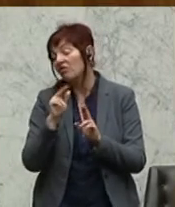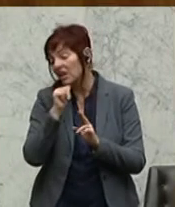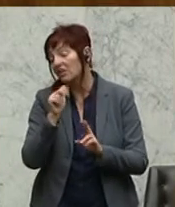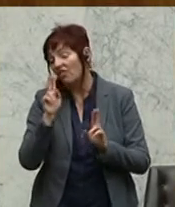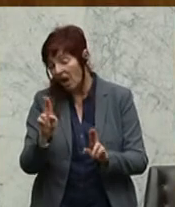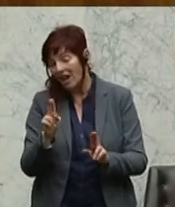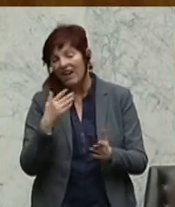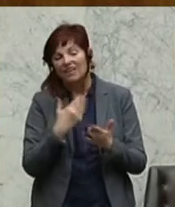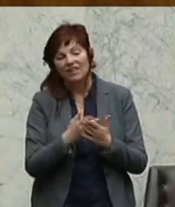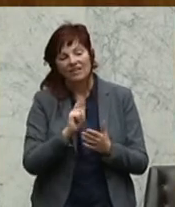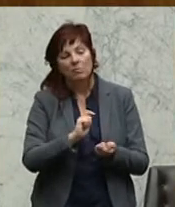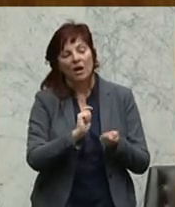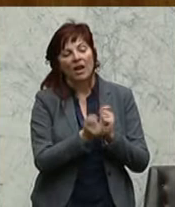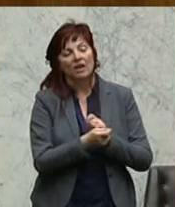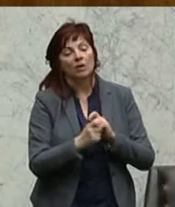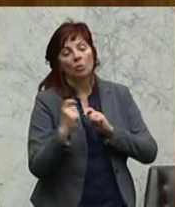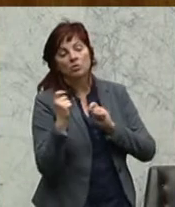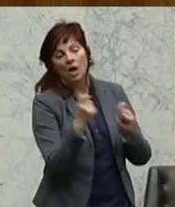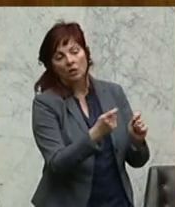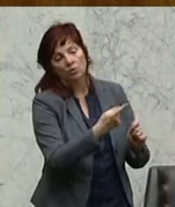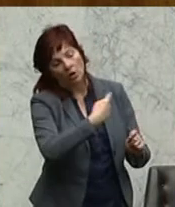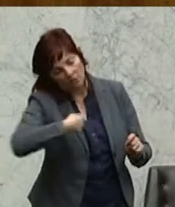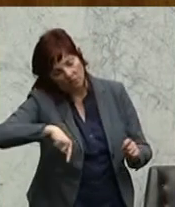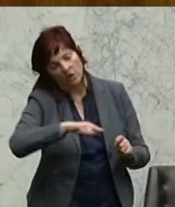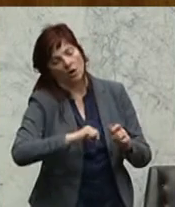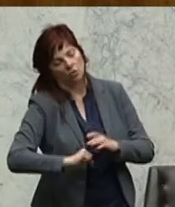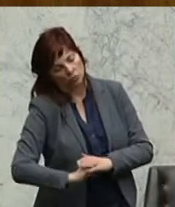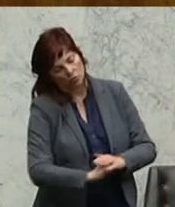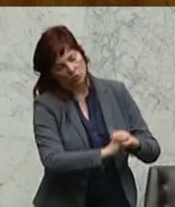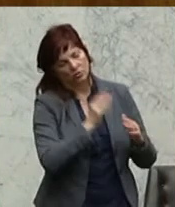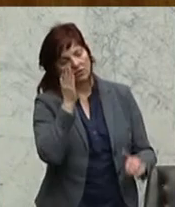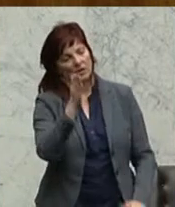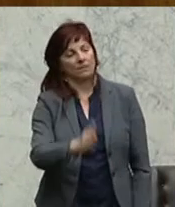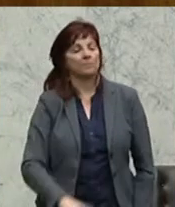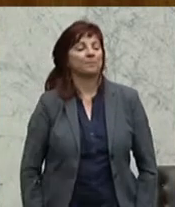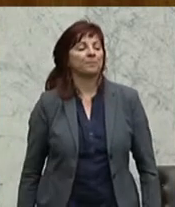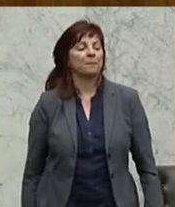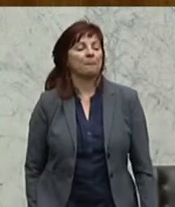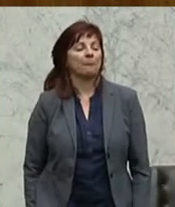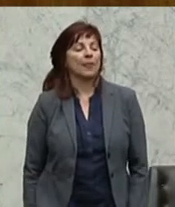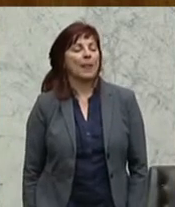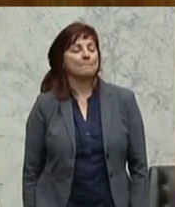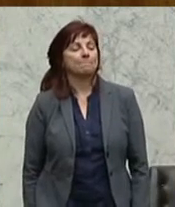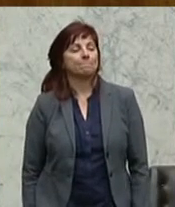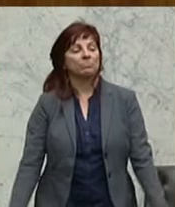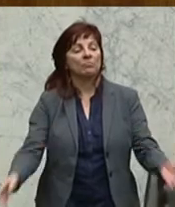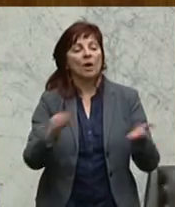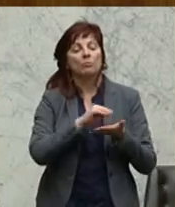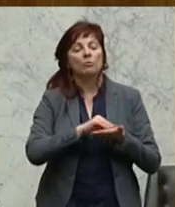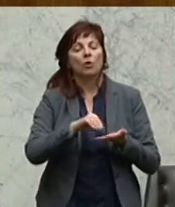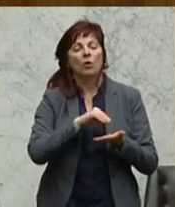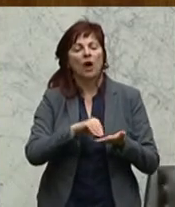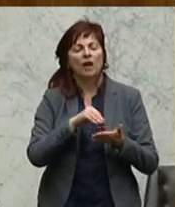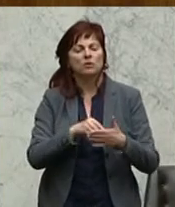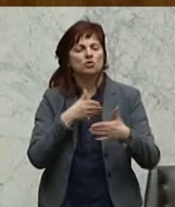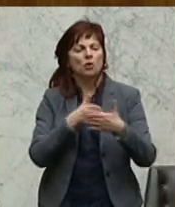unsere volle Unterstützung finden. Diese bürokratischen Hürden, die ich schon